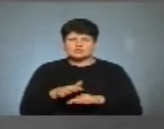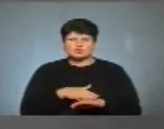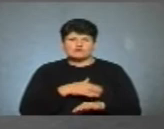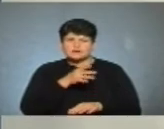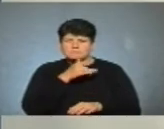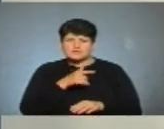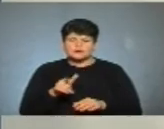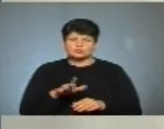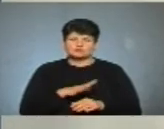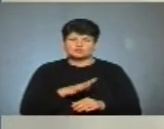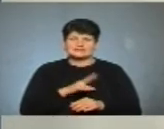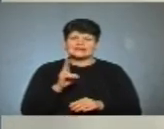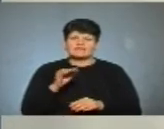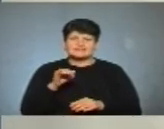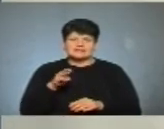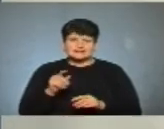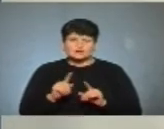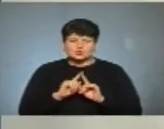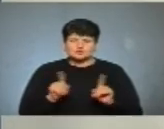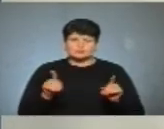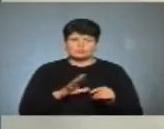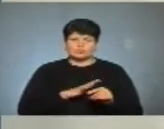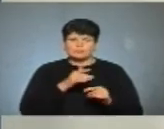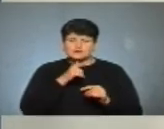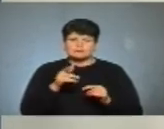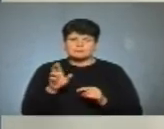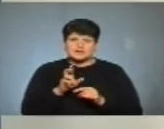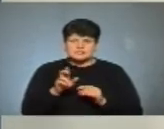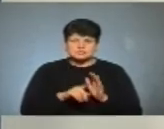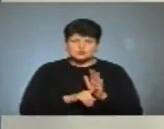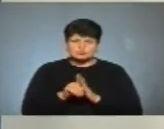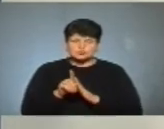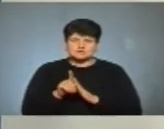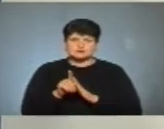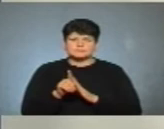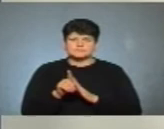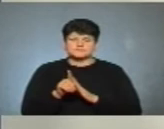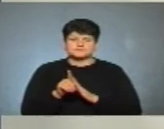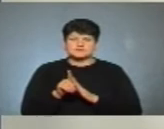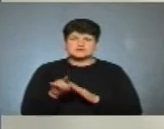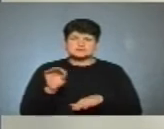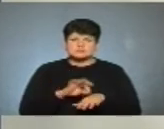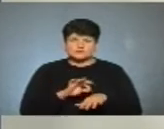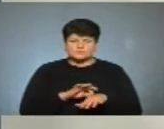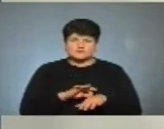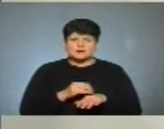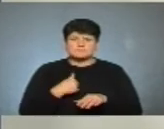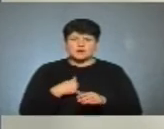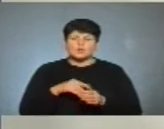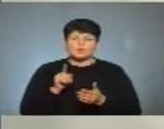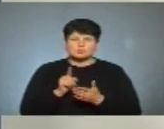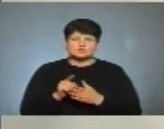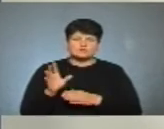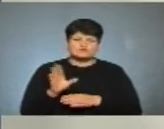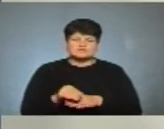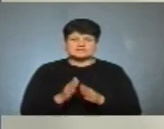період перебували, там квітень особливо, був такий період, в березні почалось розхворювання, захворювання. Але ми обов'язково